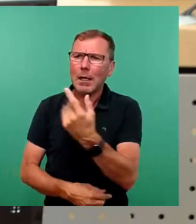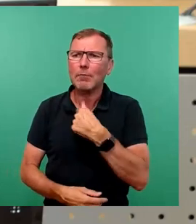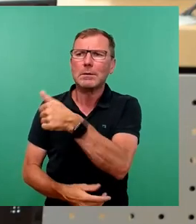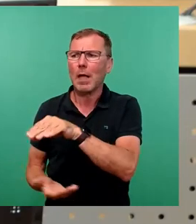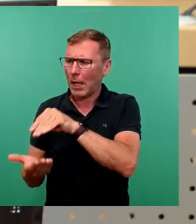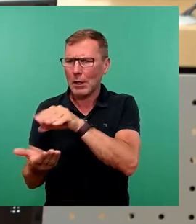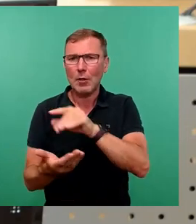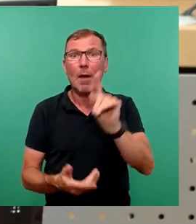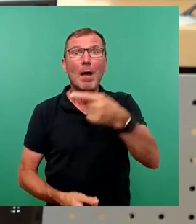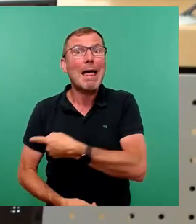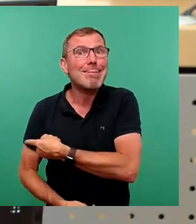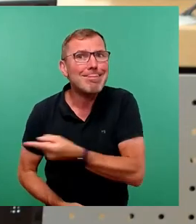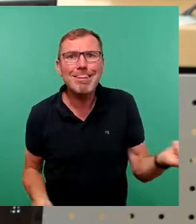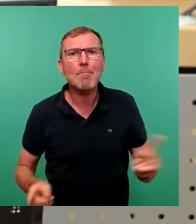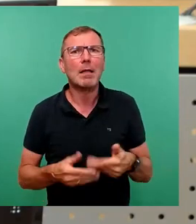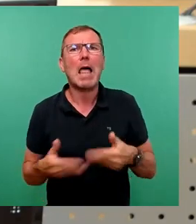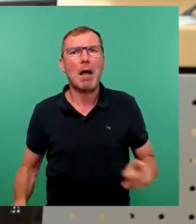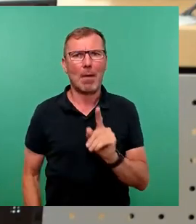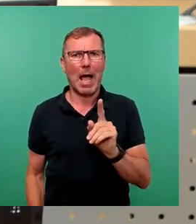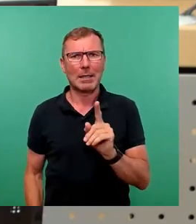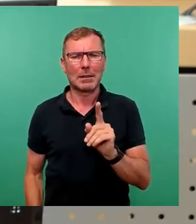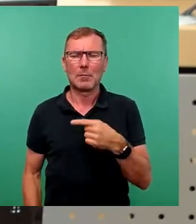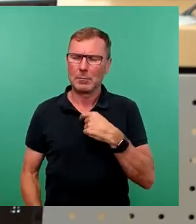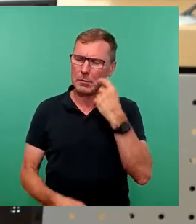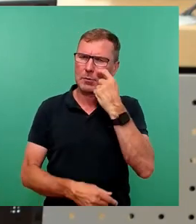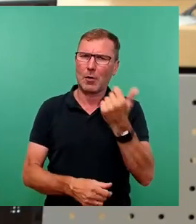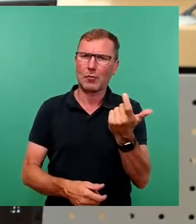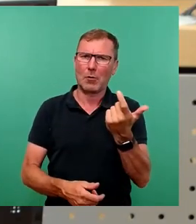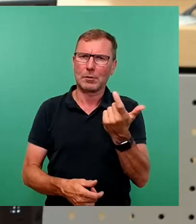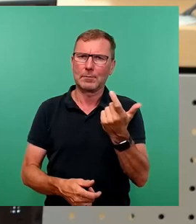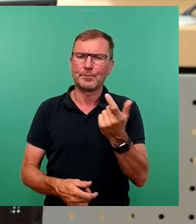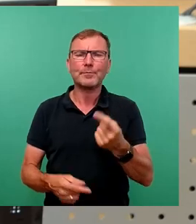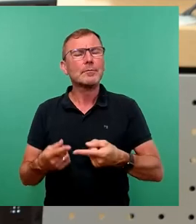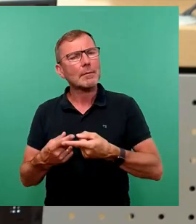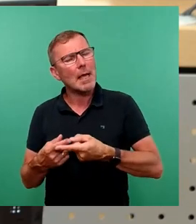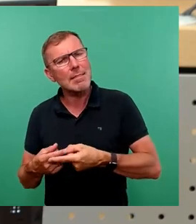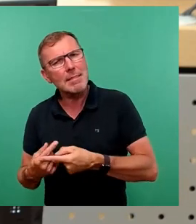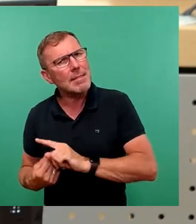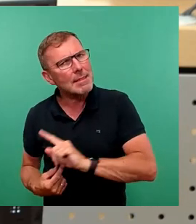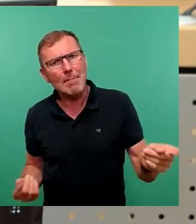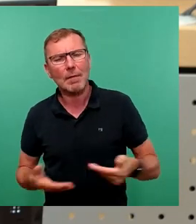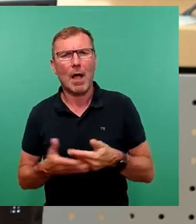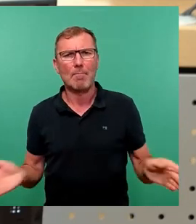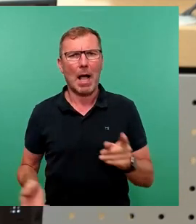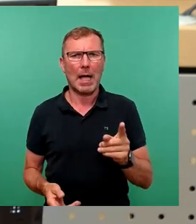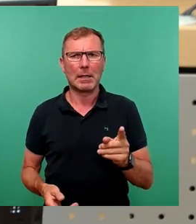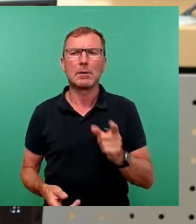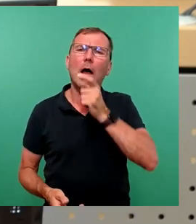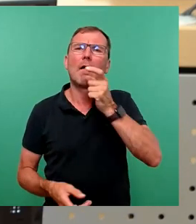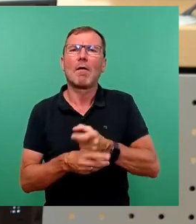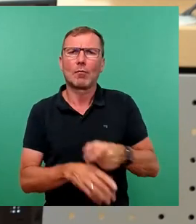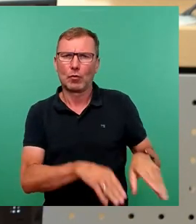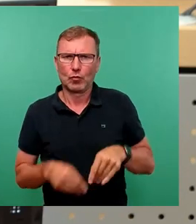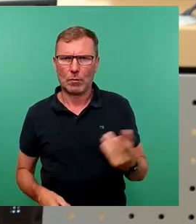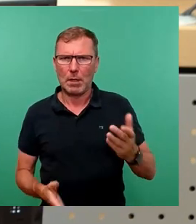keiner war bereit, und das finde ich auch sehr bemerkenswert, keiner war bereit, daraus dann am Ende die Konsequenzen zu ziehen.